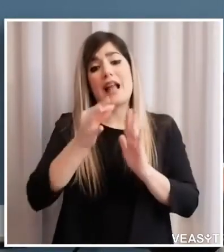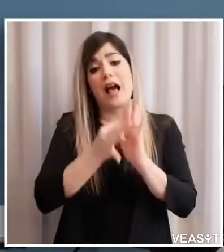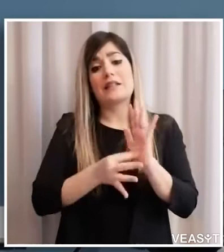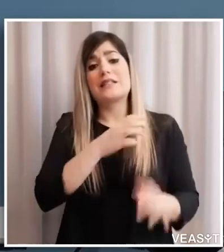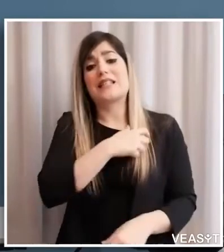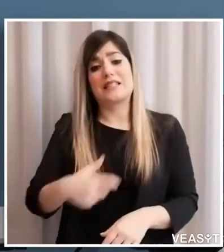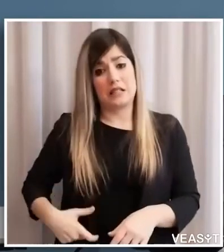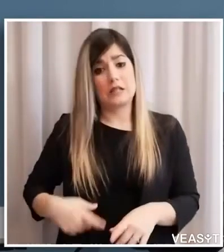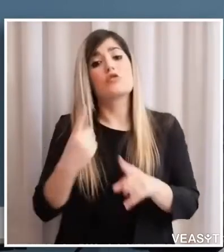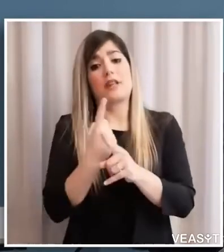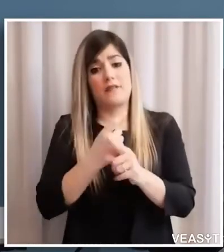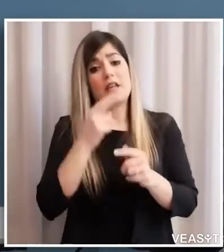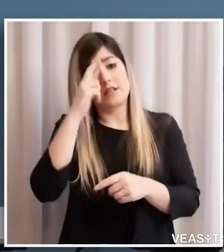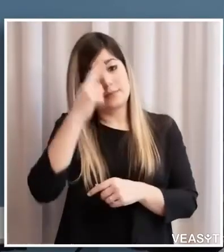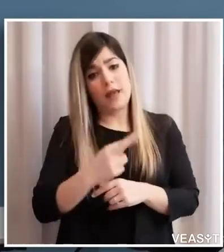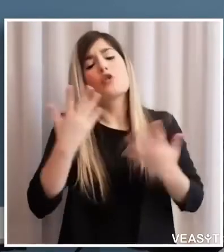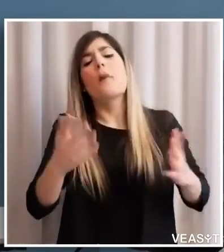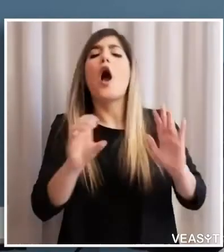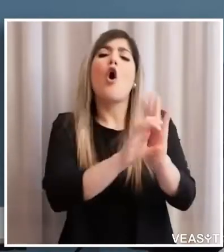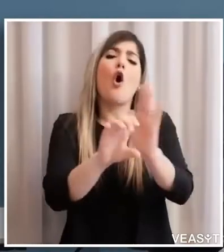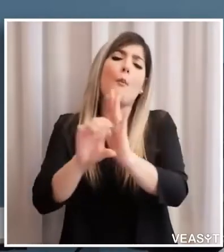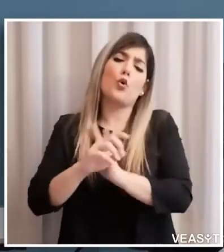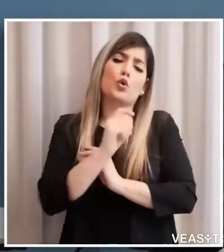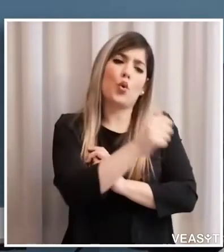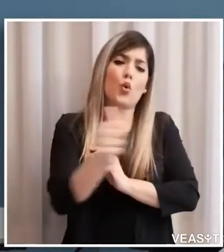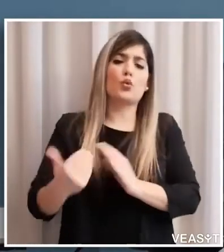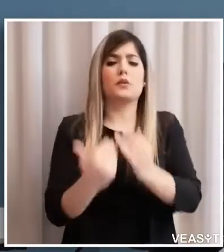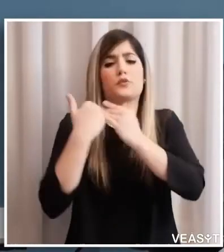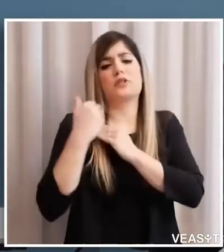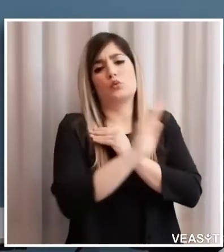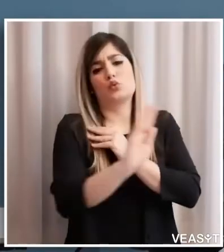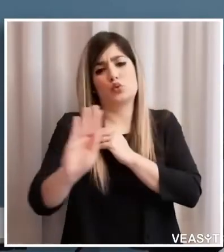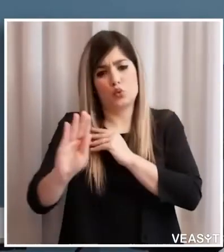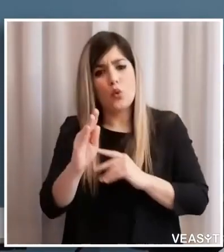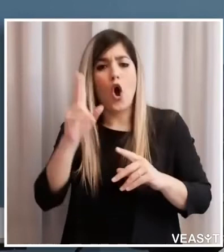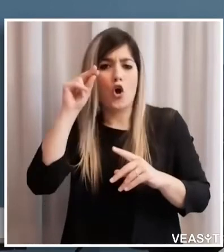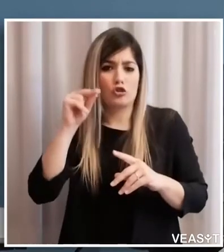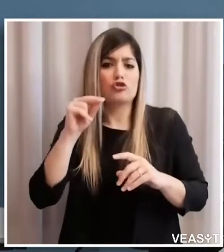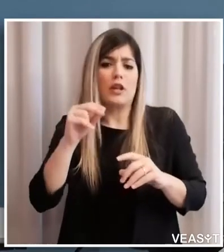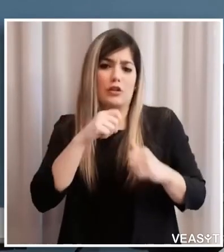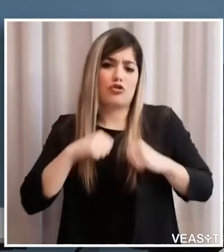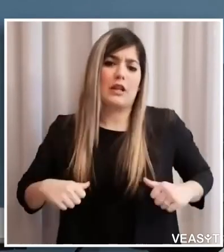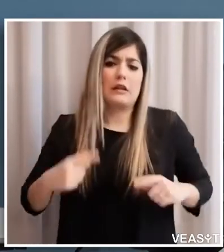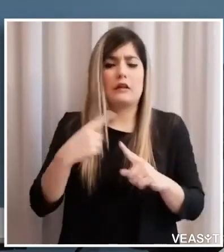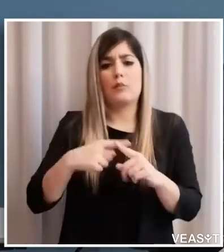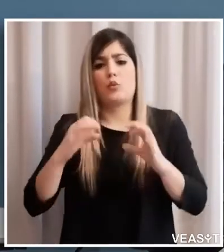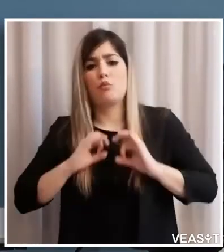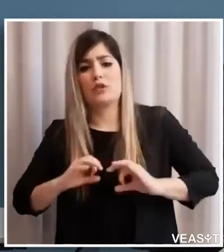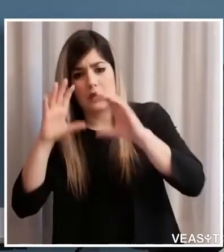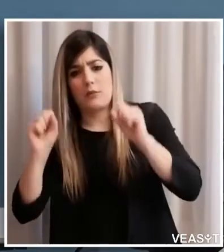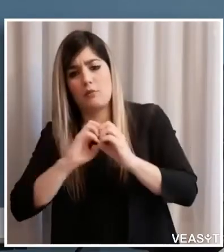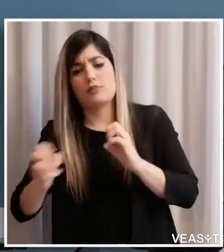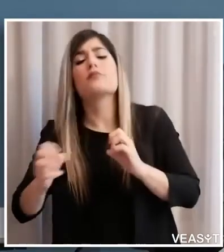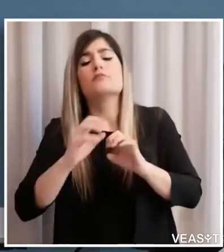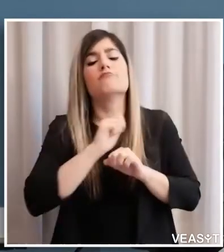però questo è compito dei comuni anche poi mette la conoscenza dei cittadini e delle forze dell'ordine detto questo